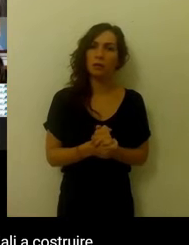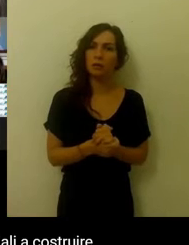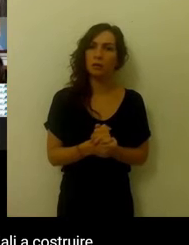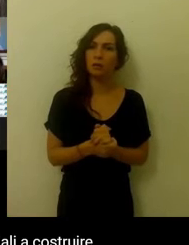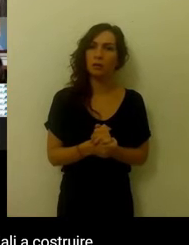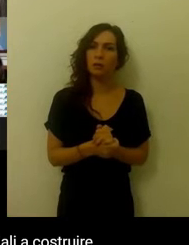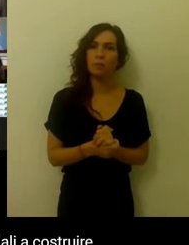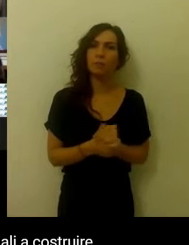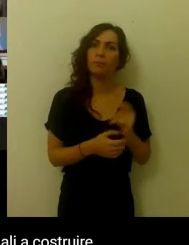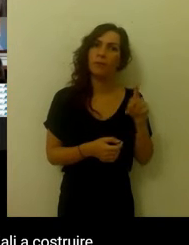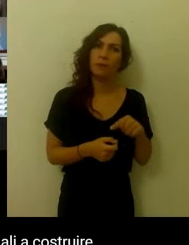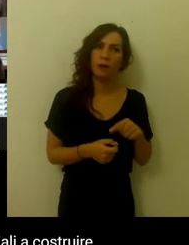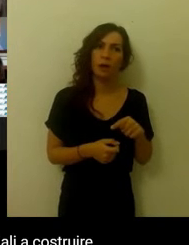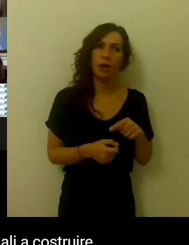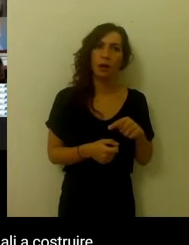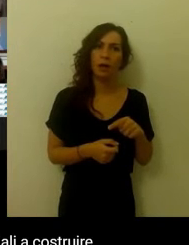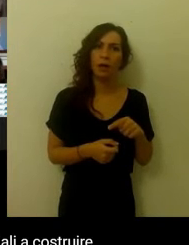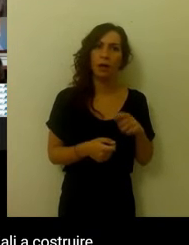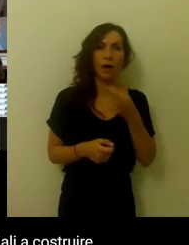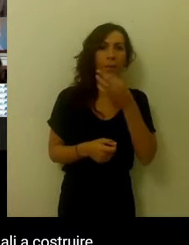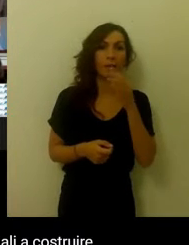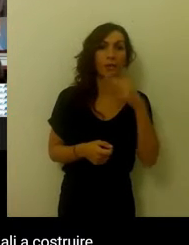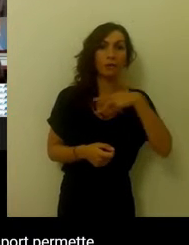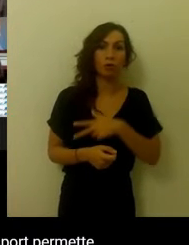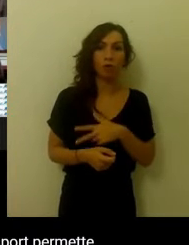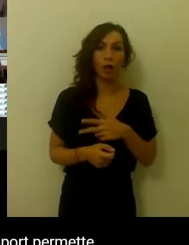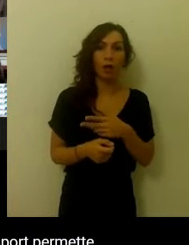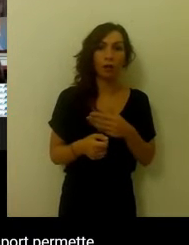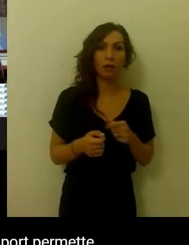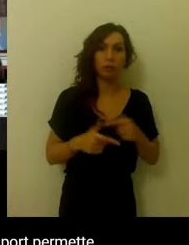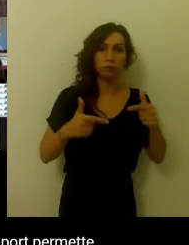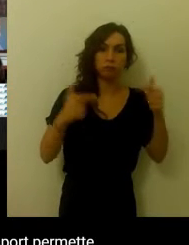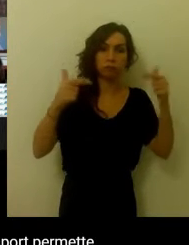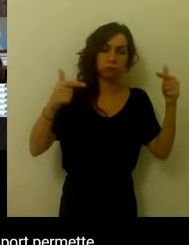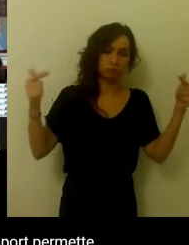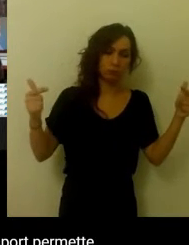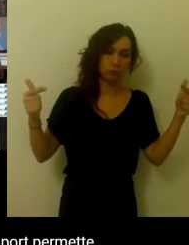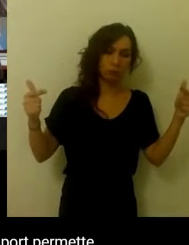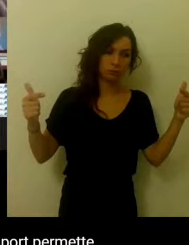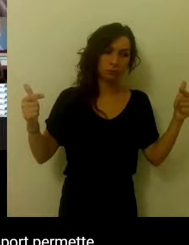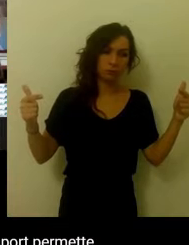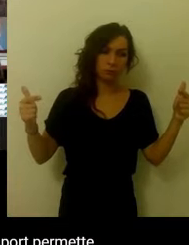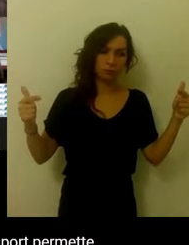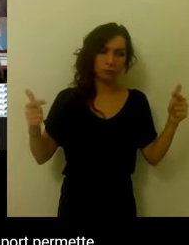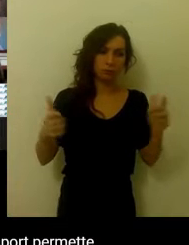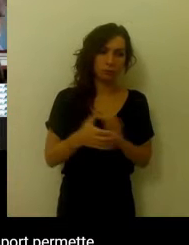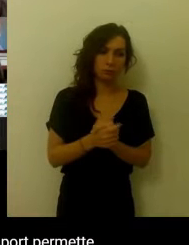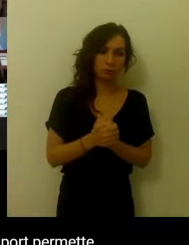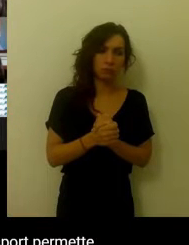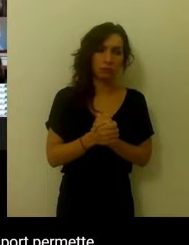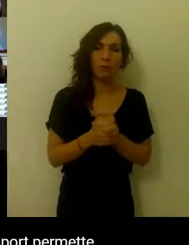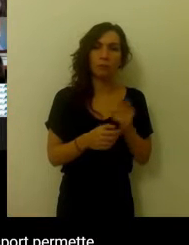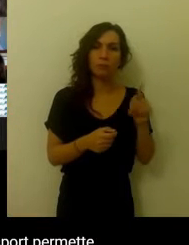A incrementare le proprie abilità sociali, a costruire relazioni positive con i pari in un'ottica inclusiva.